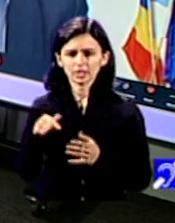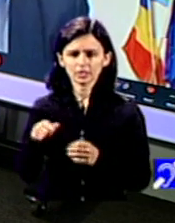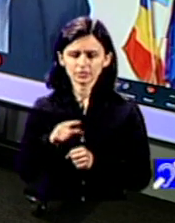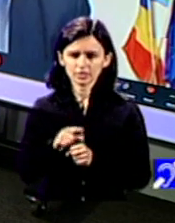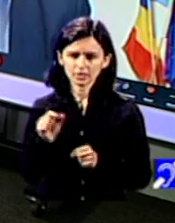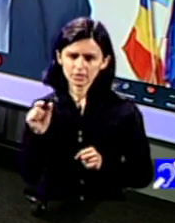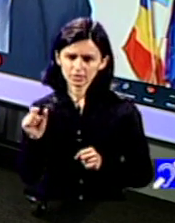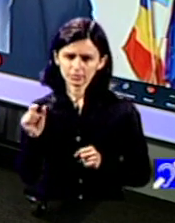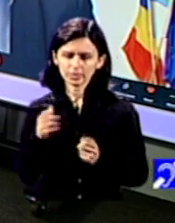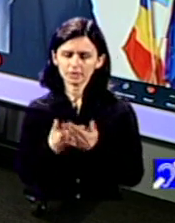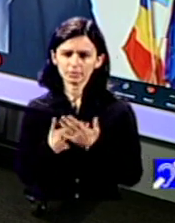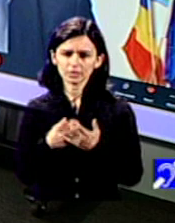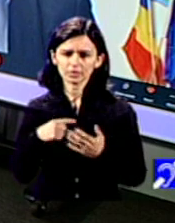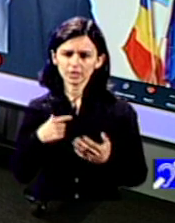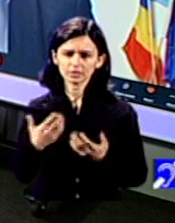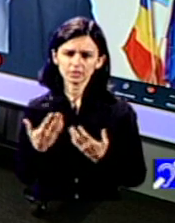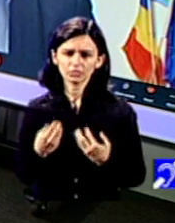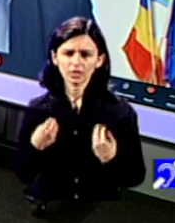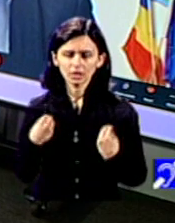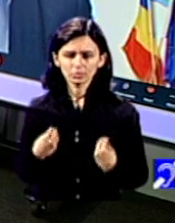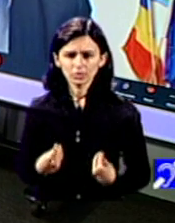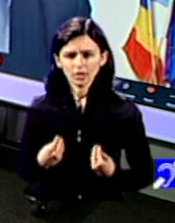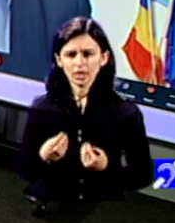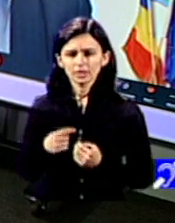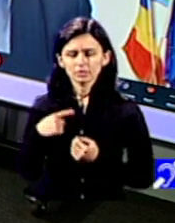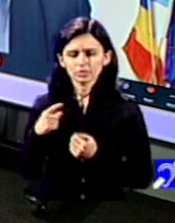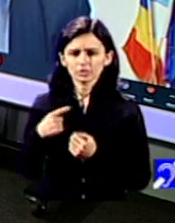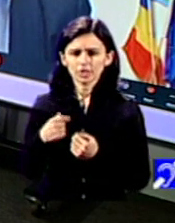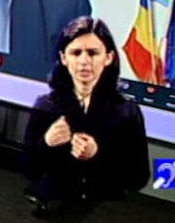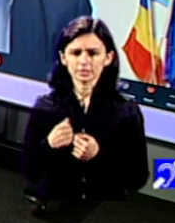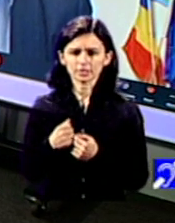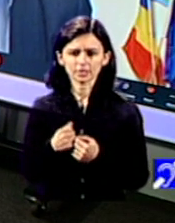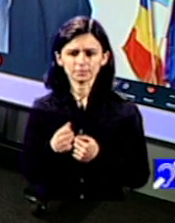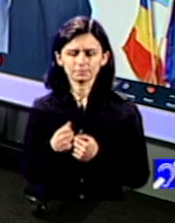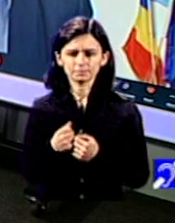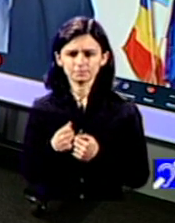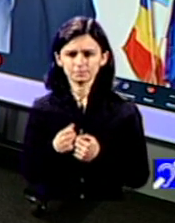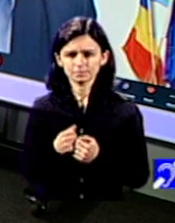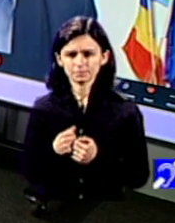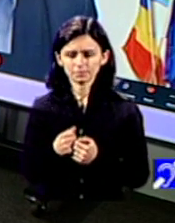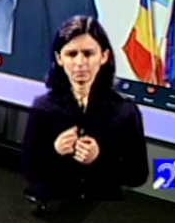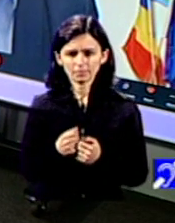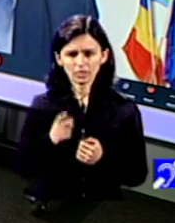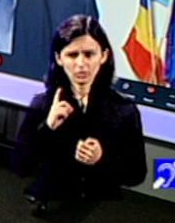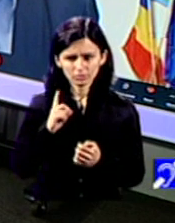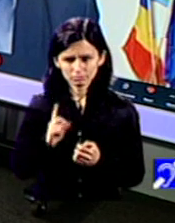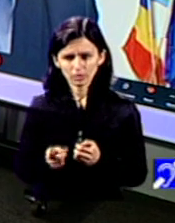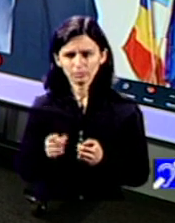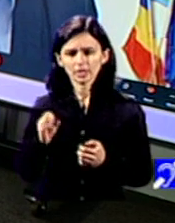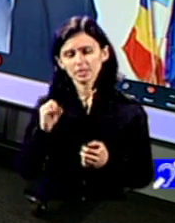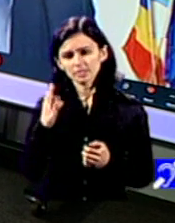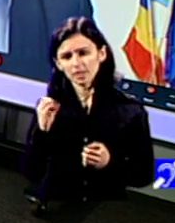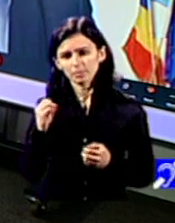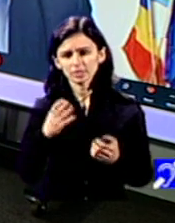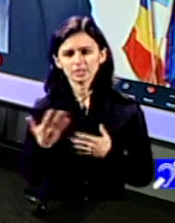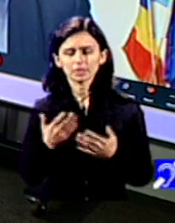teme pentru că cred că e o chestiune de moralitate și este o chestiune de cum să spun obligație politică pe care o